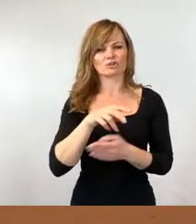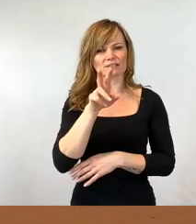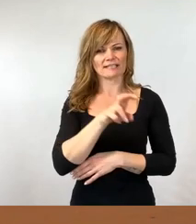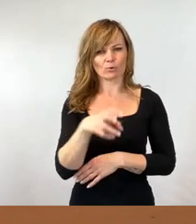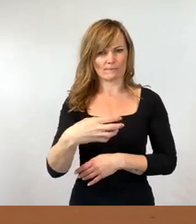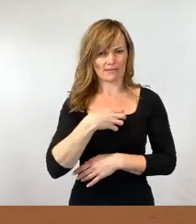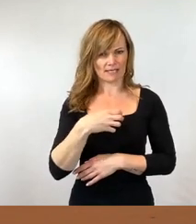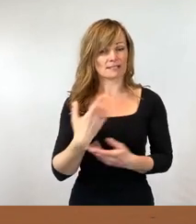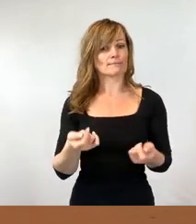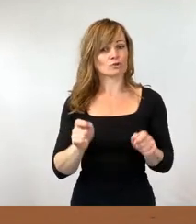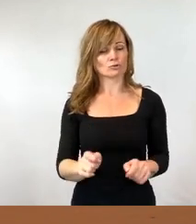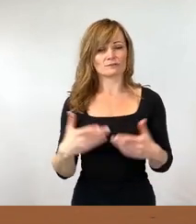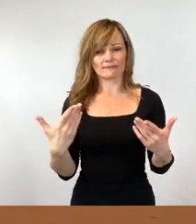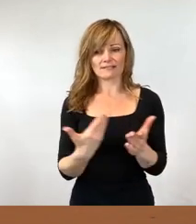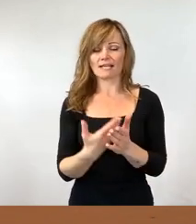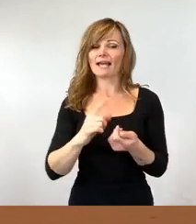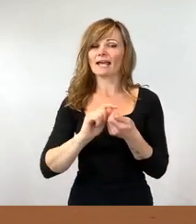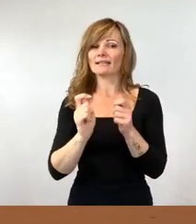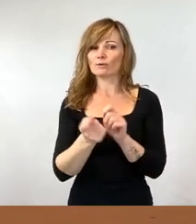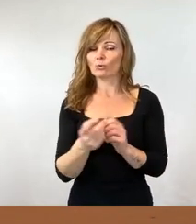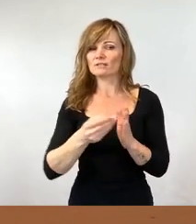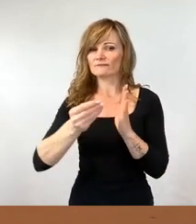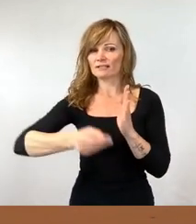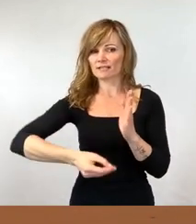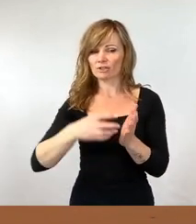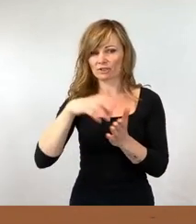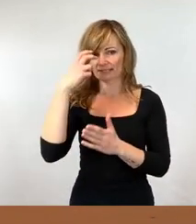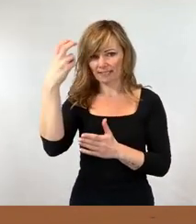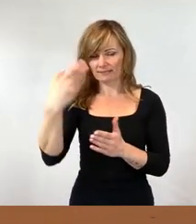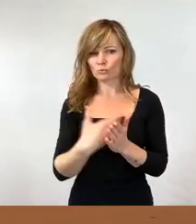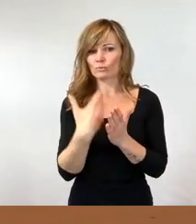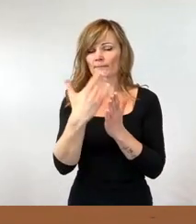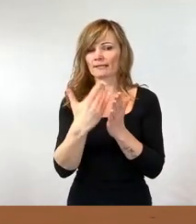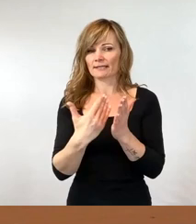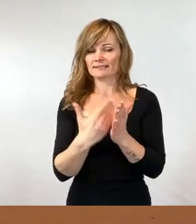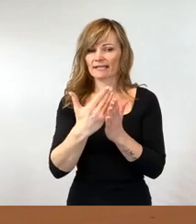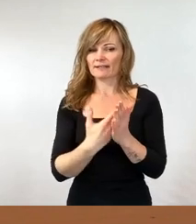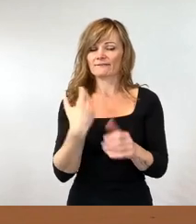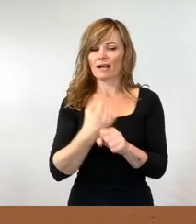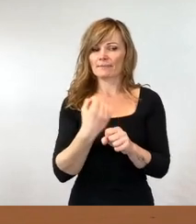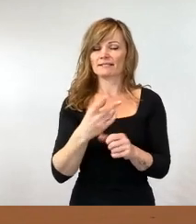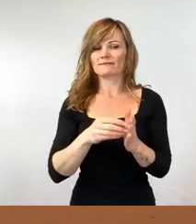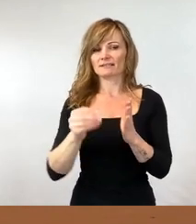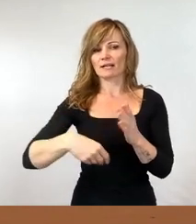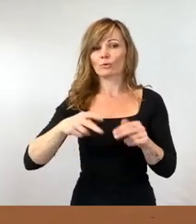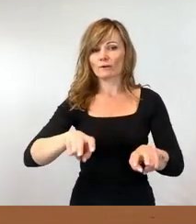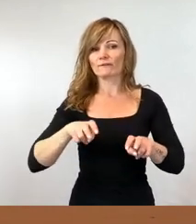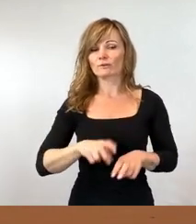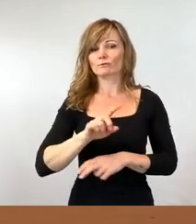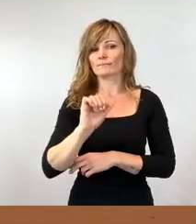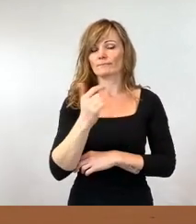nimmt den Änderungsvertrag zum bestehenden tariflichen Arbeitsvertrag rückwirkend zum 1. Januar 2024 und